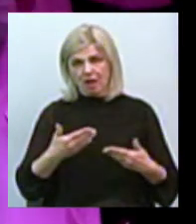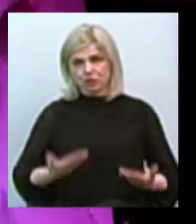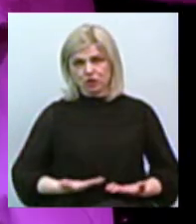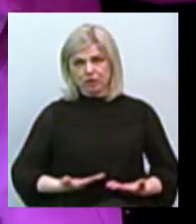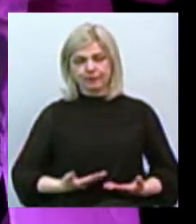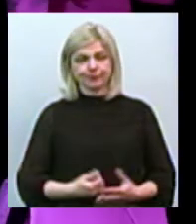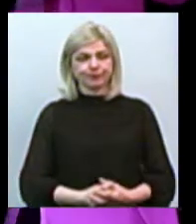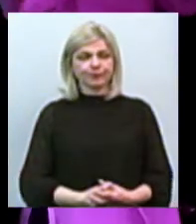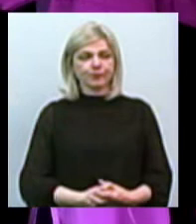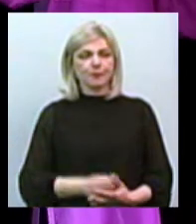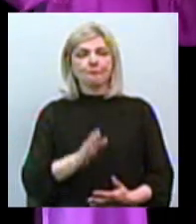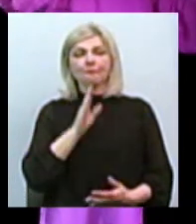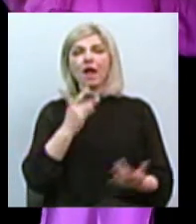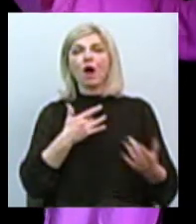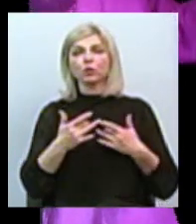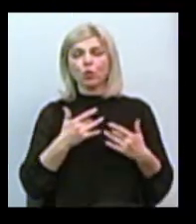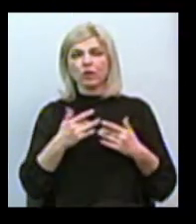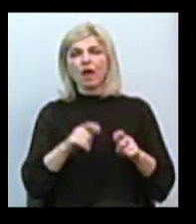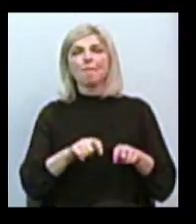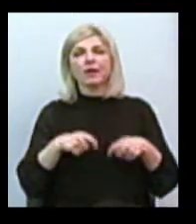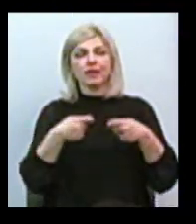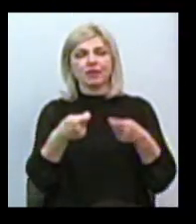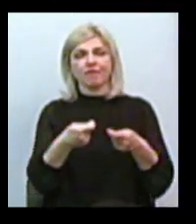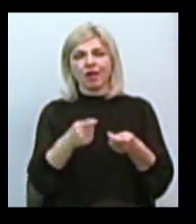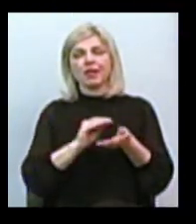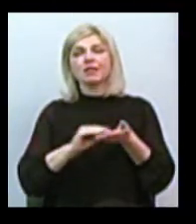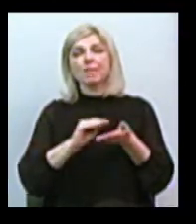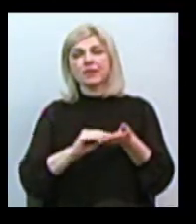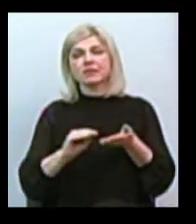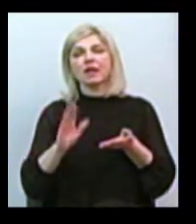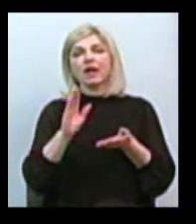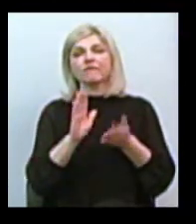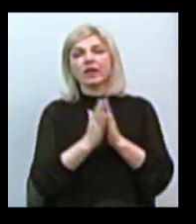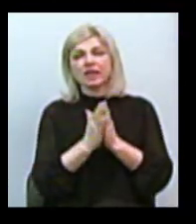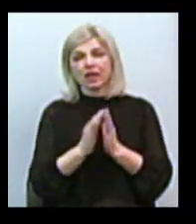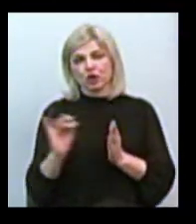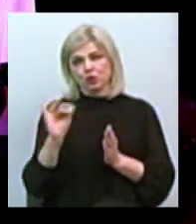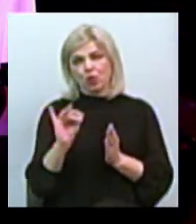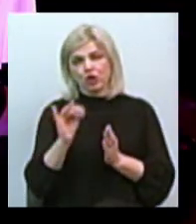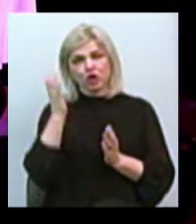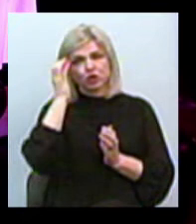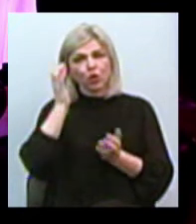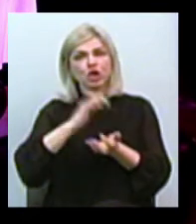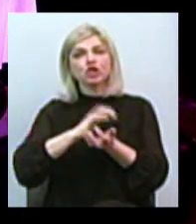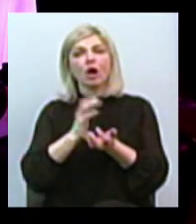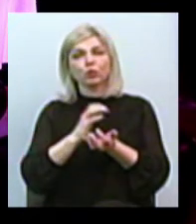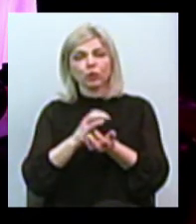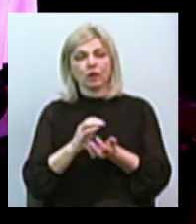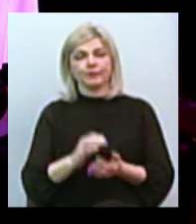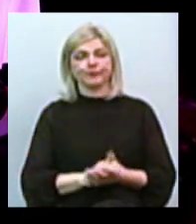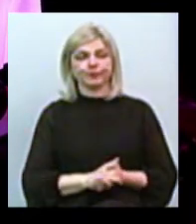Акторка театральної студії «Нок» передавала історію, написану у книзі Людвіка Ашкеназі «Чорна шкатулка» через свої сценічні образи.